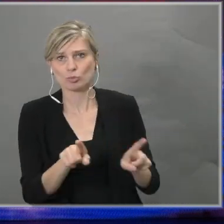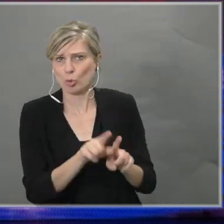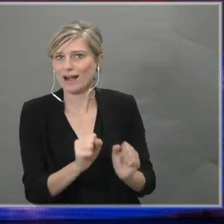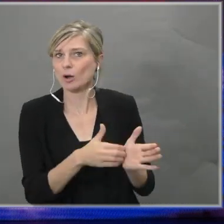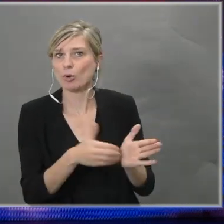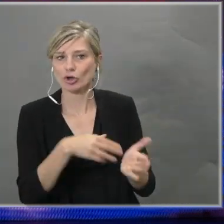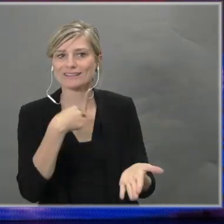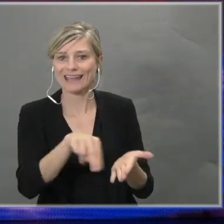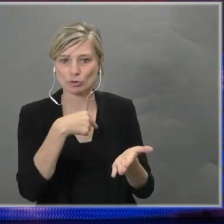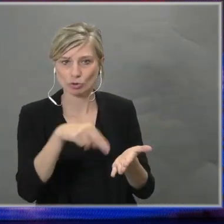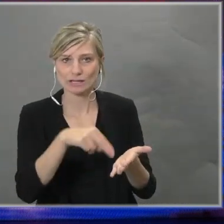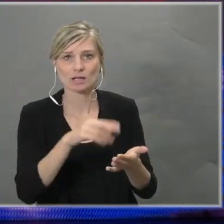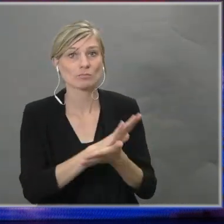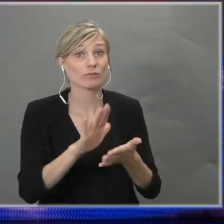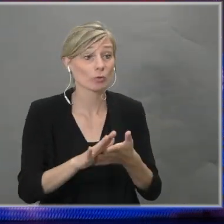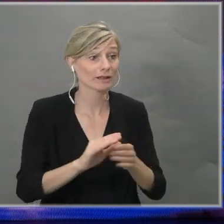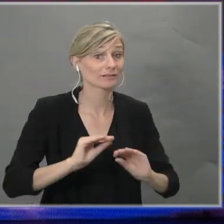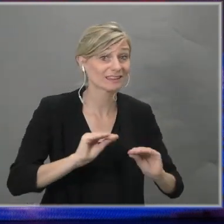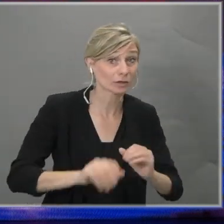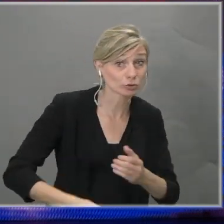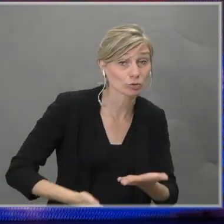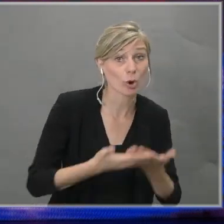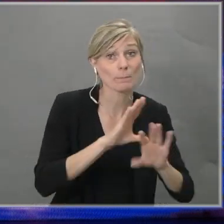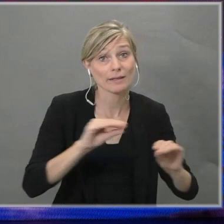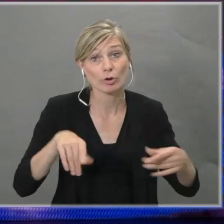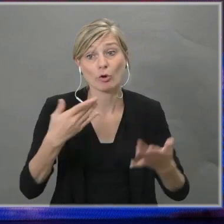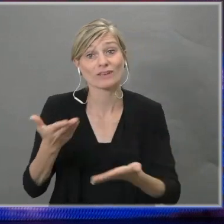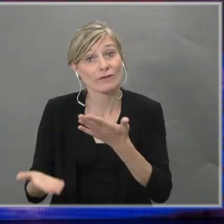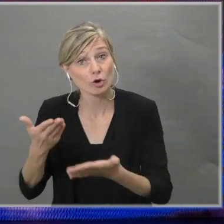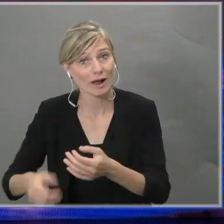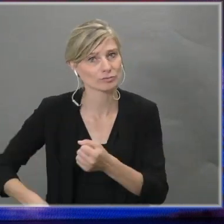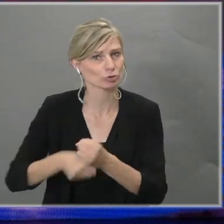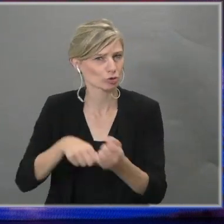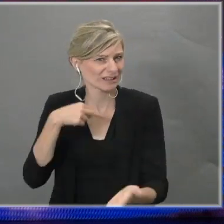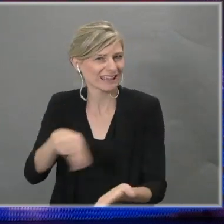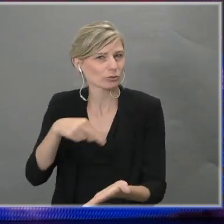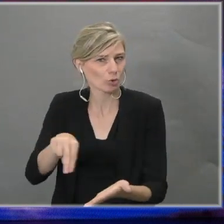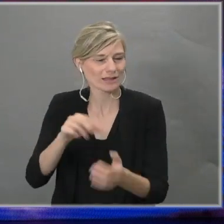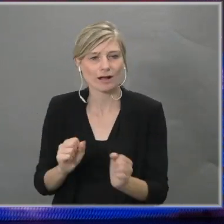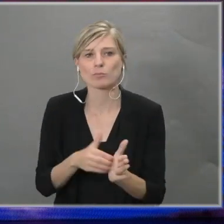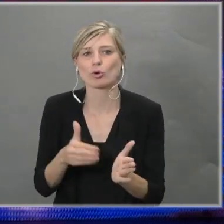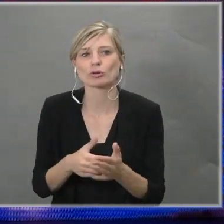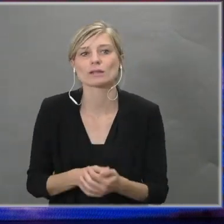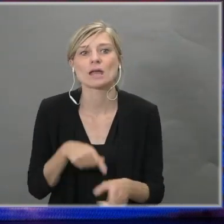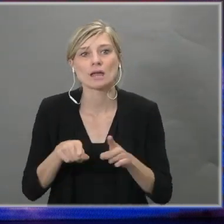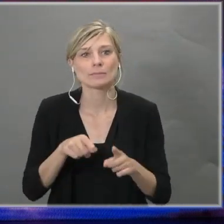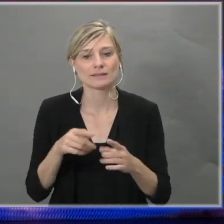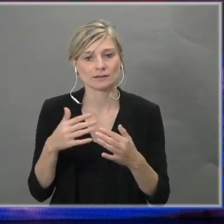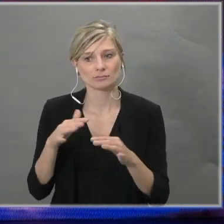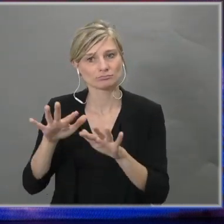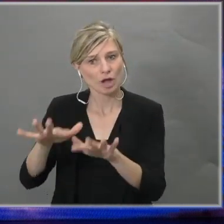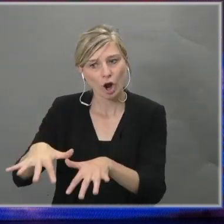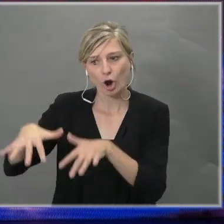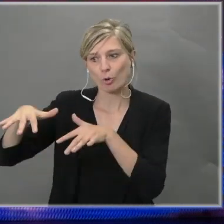Als didactisch hulpmiddel en als ondersteuning bij evaluaties. Zodat de aula dichter naar de student gebracht kan worden